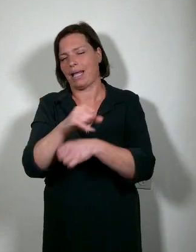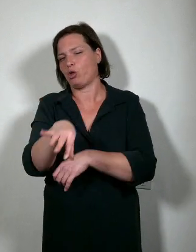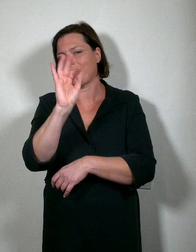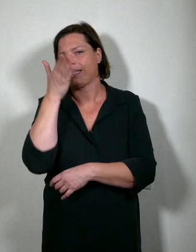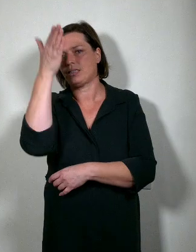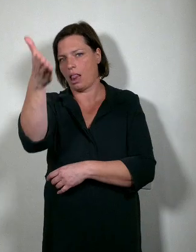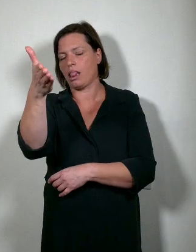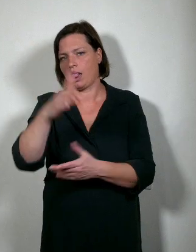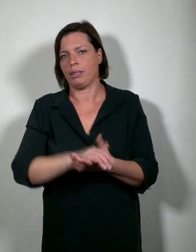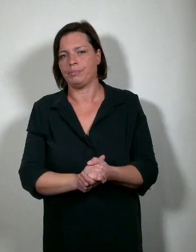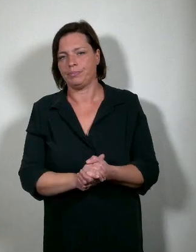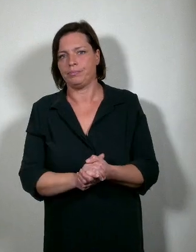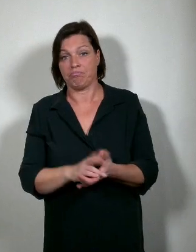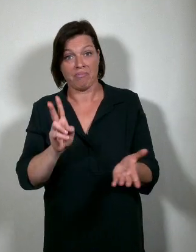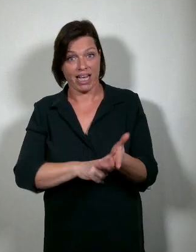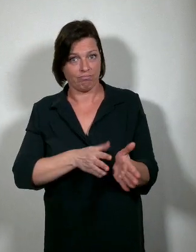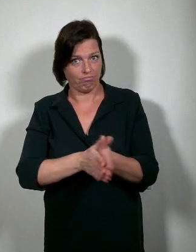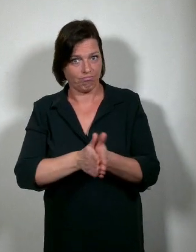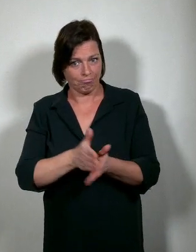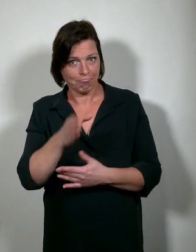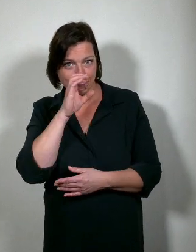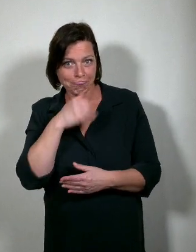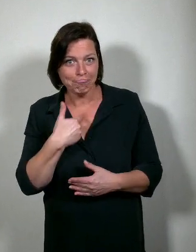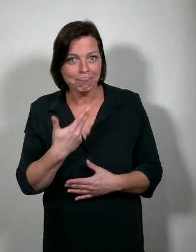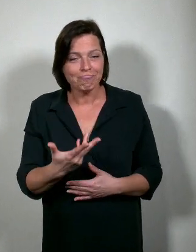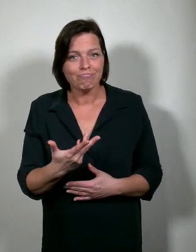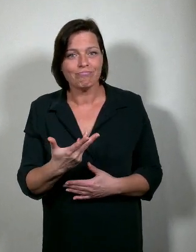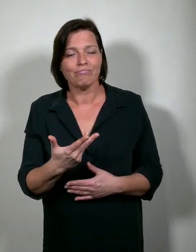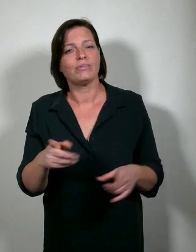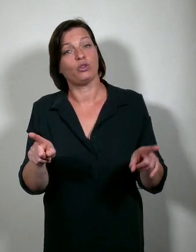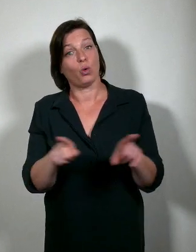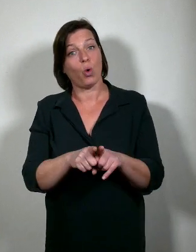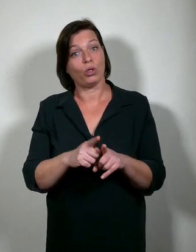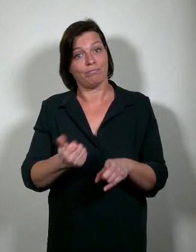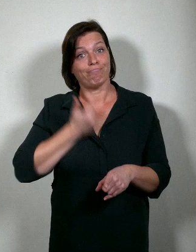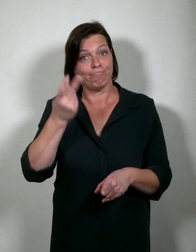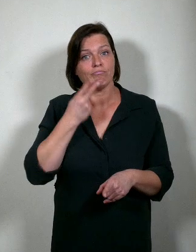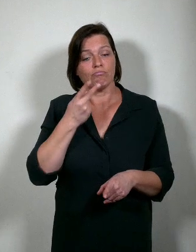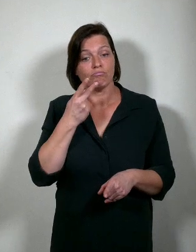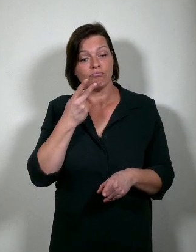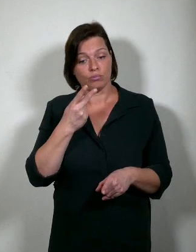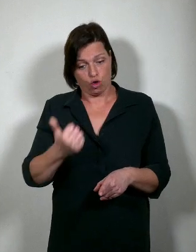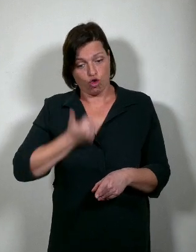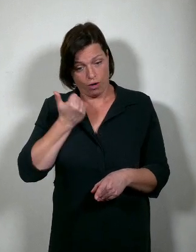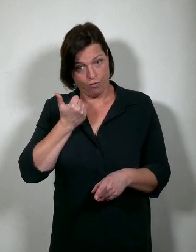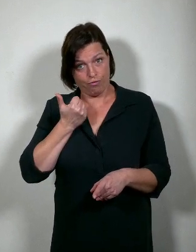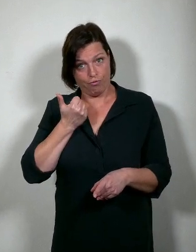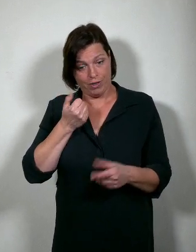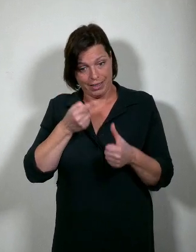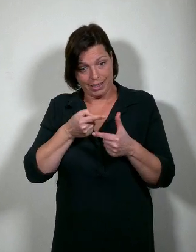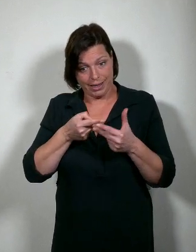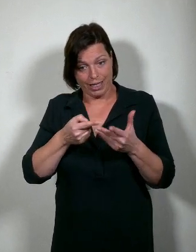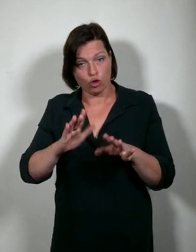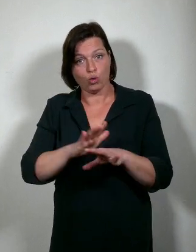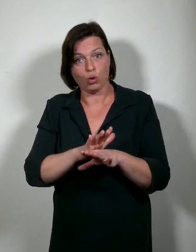En ik kijk daar oprecht naar uit. Ook dat is ten andere avant-gardisme. Een pad durven te bewandelen zonder op